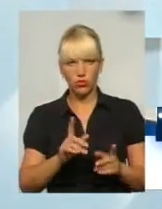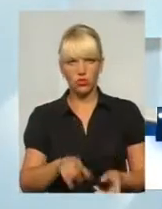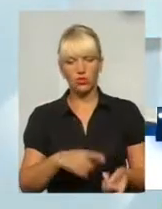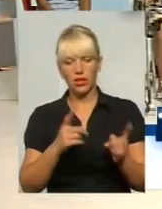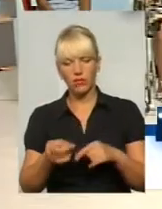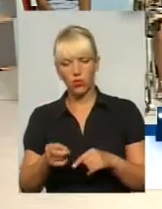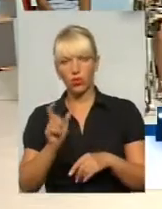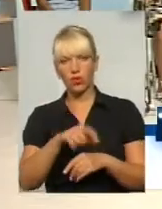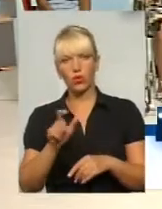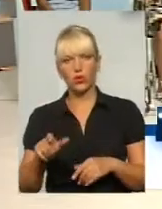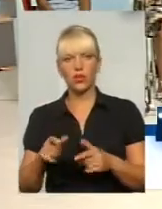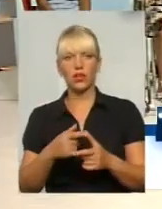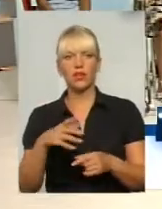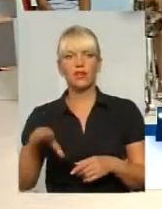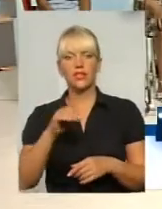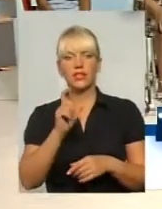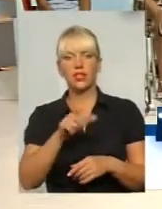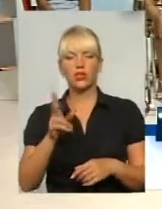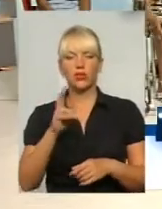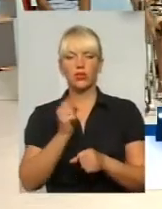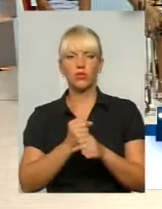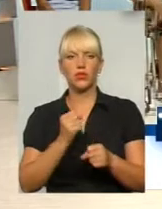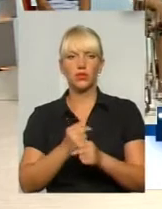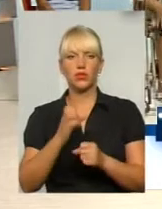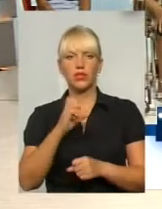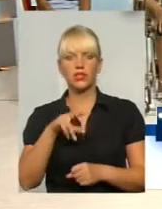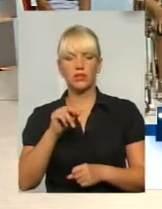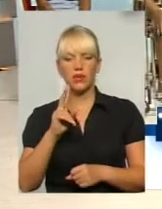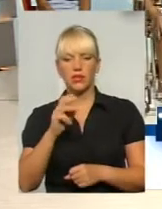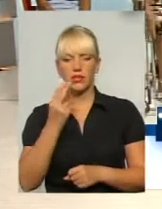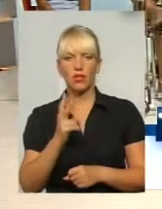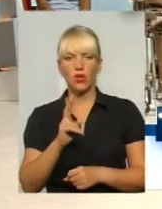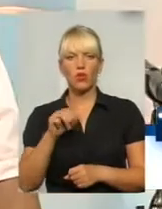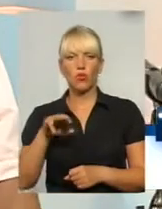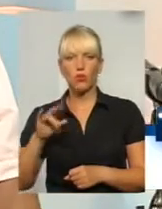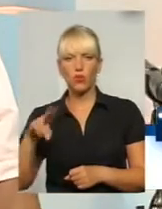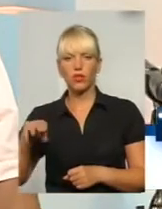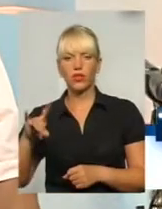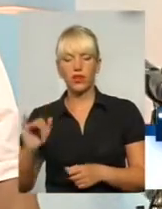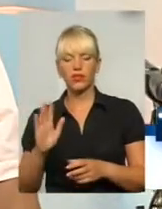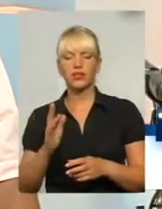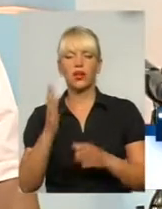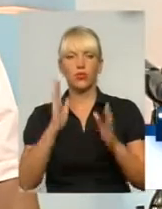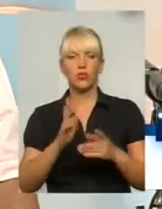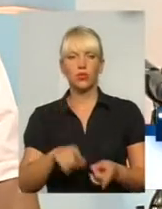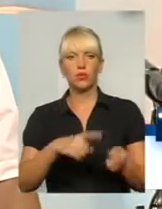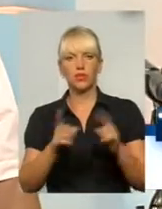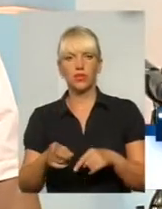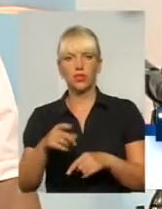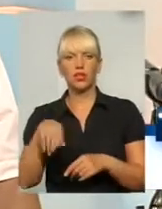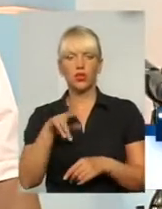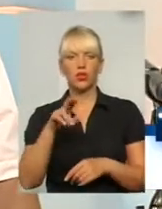звільняти і приймати? Людям, люди, які працюють при спецкомунтрансі на притулку добро, будуть запропоновані перейти